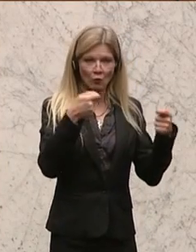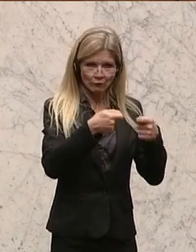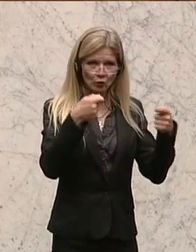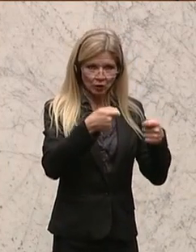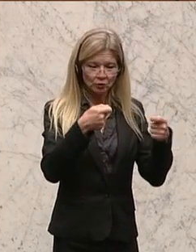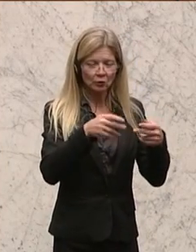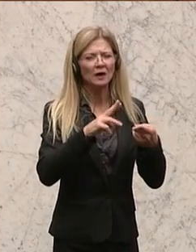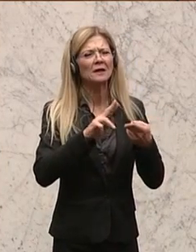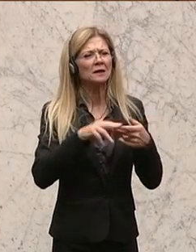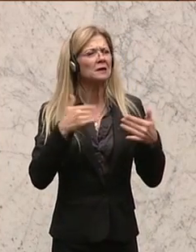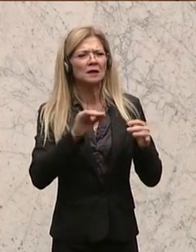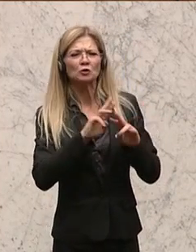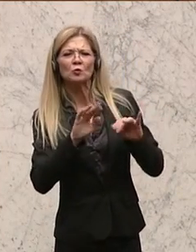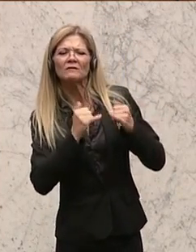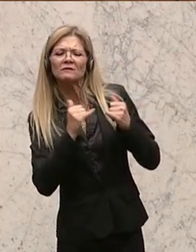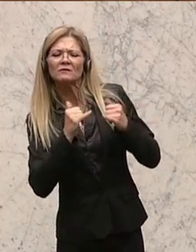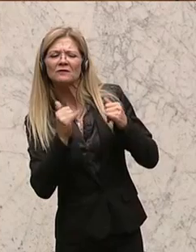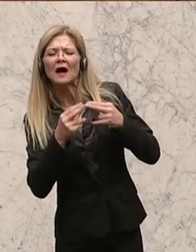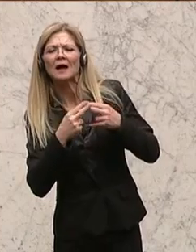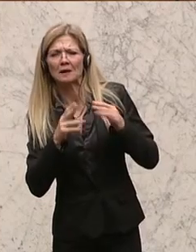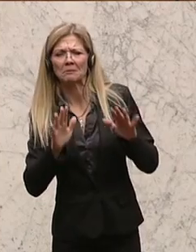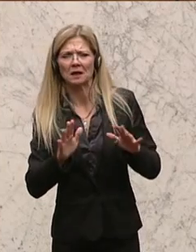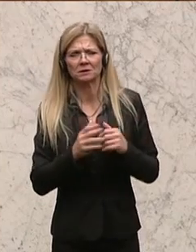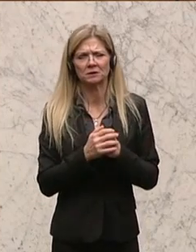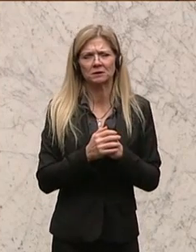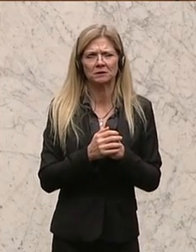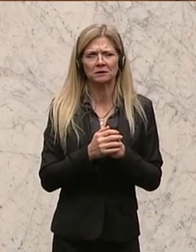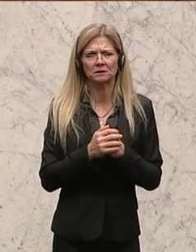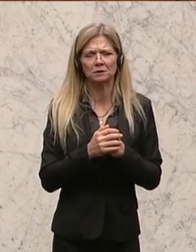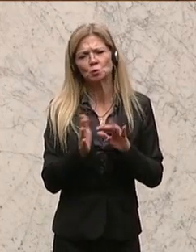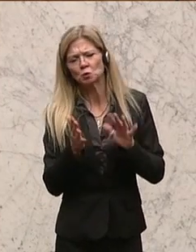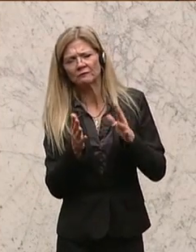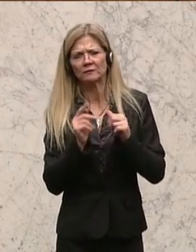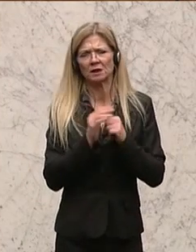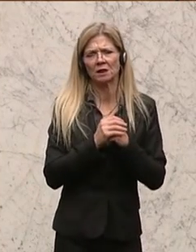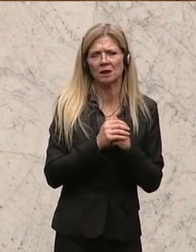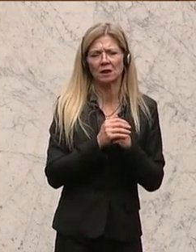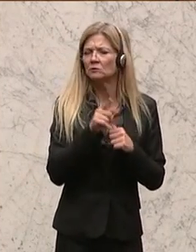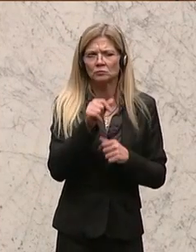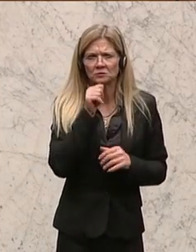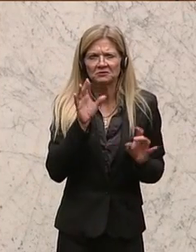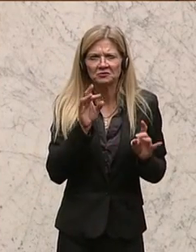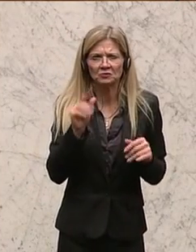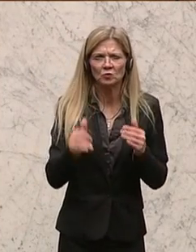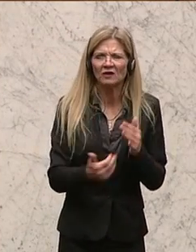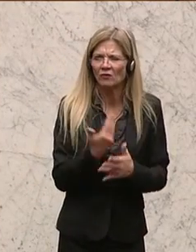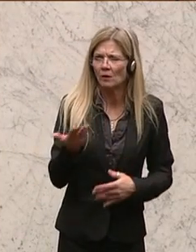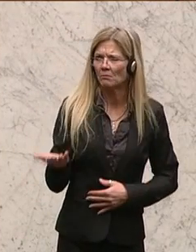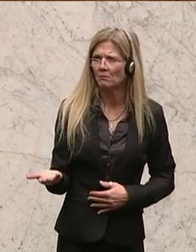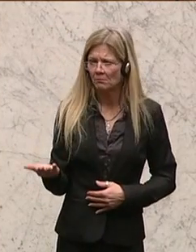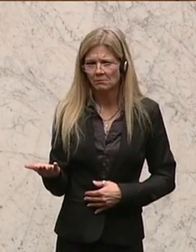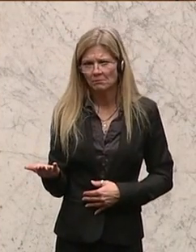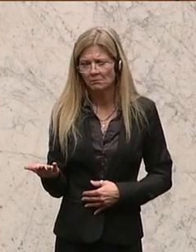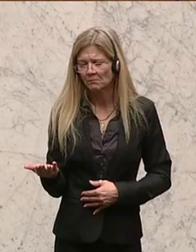das nur akkordiert machen. Naja, also das hat eigentlich mit einer Reform in Wirklichkeit nichts zu tun.